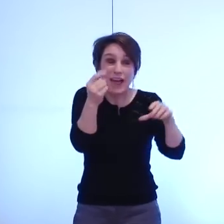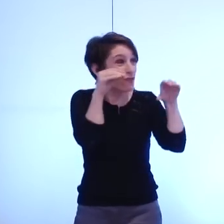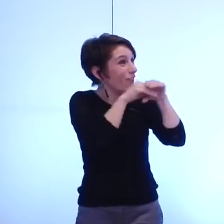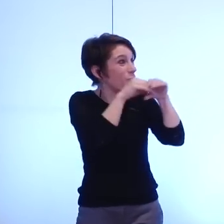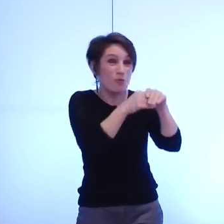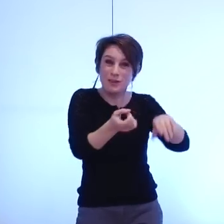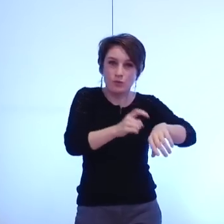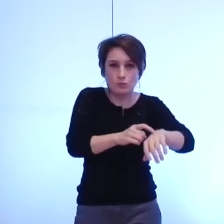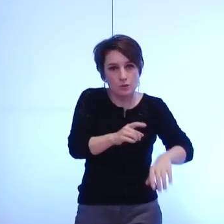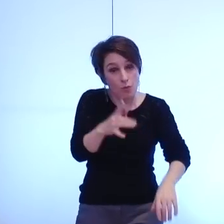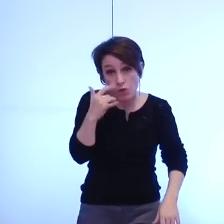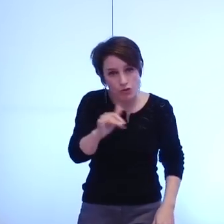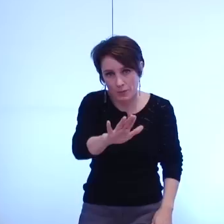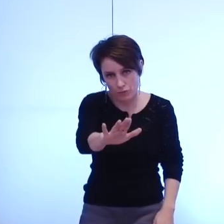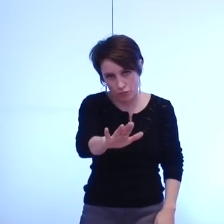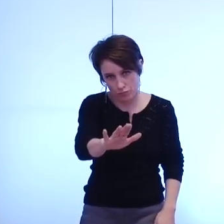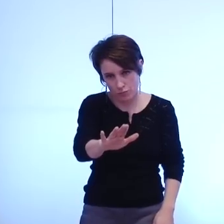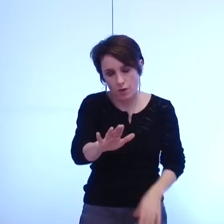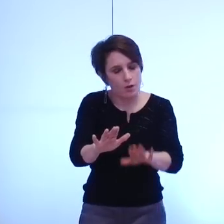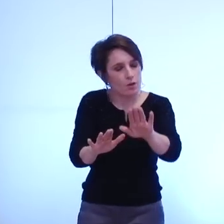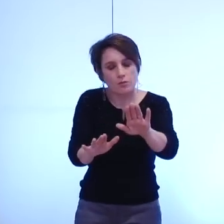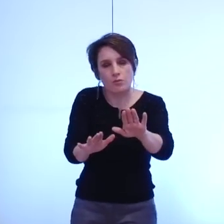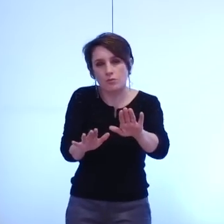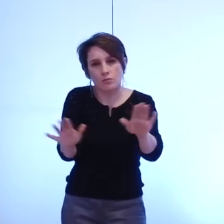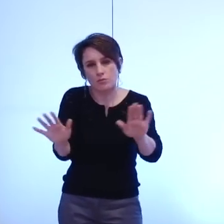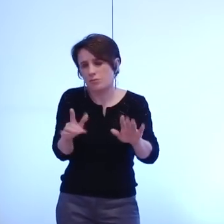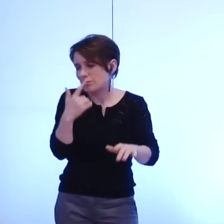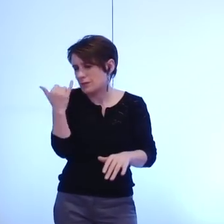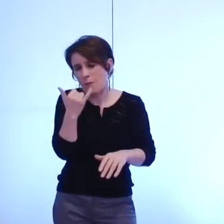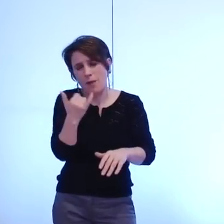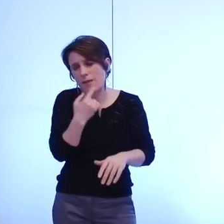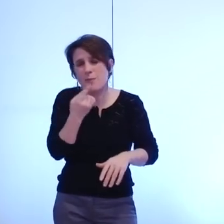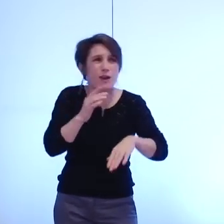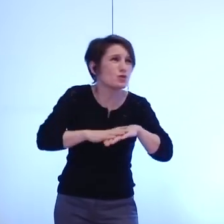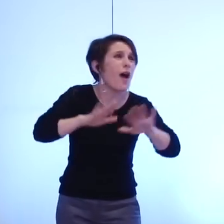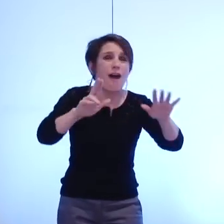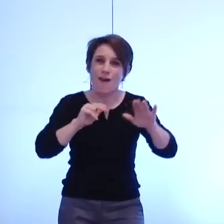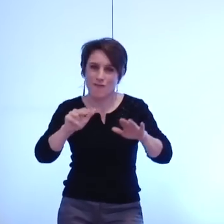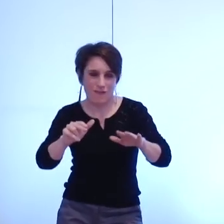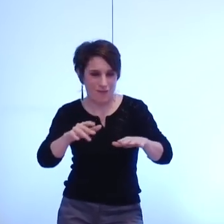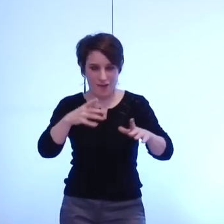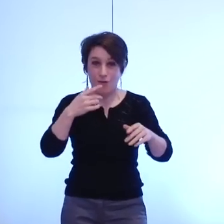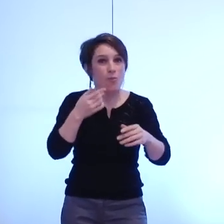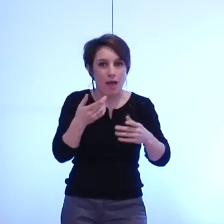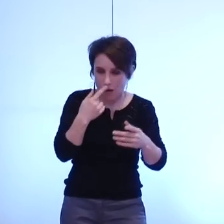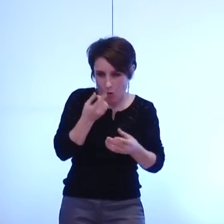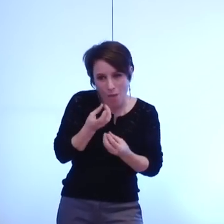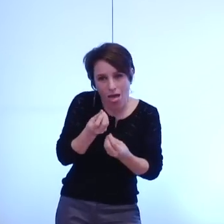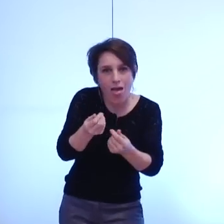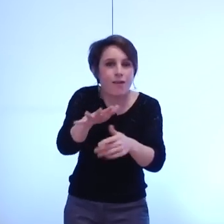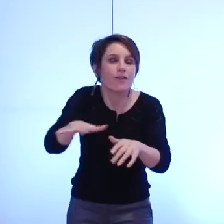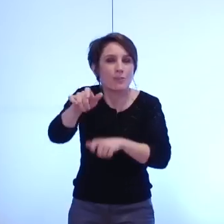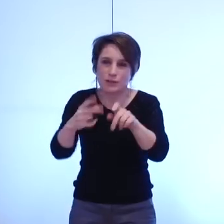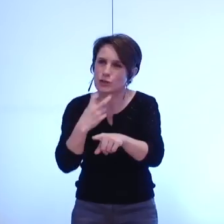donc arrêtons cet argument qui consiste à rechercher toute forme d'économie ou de faire croire à nos concitoyens que derrière